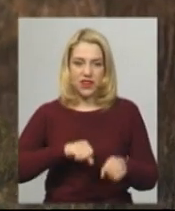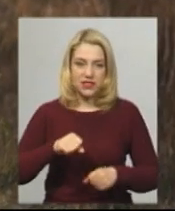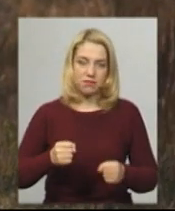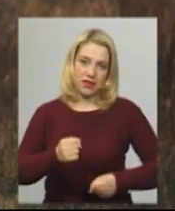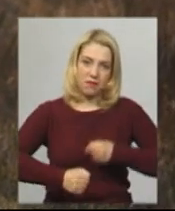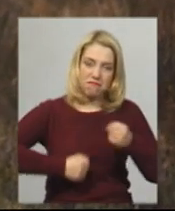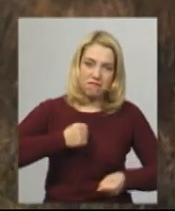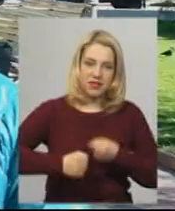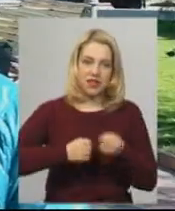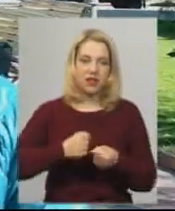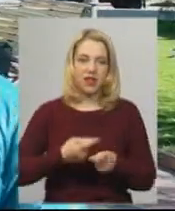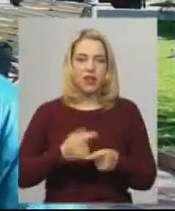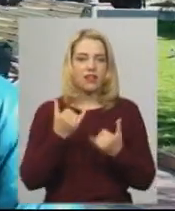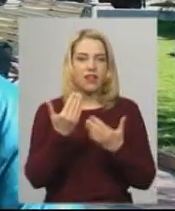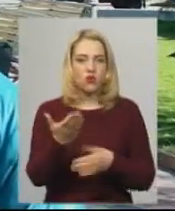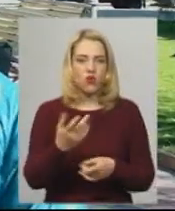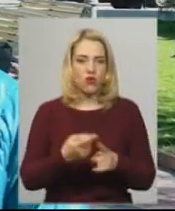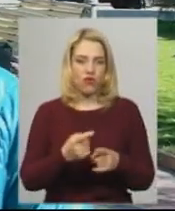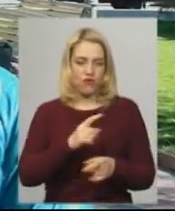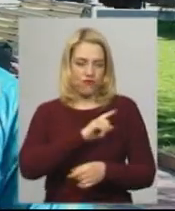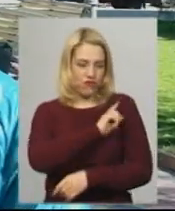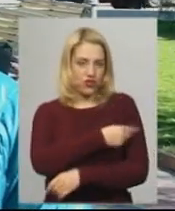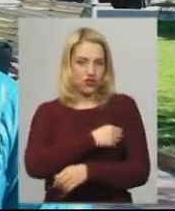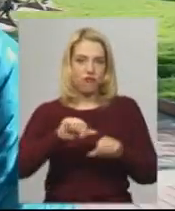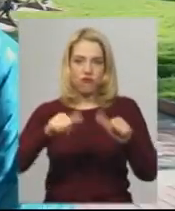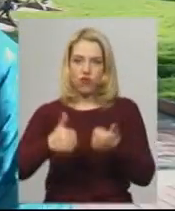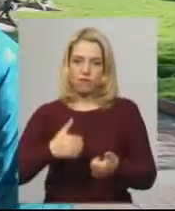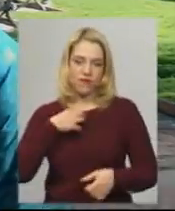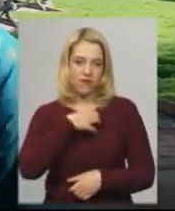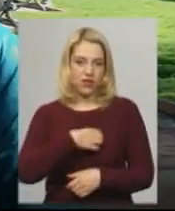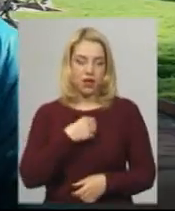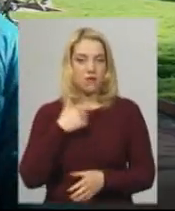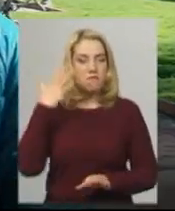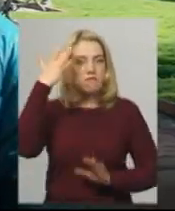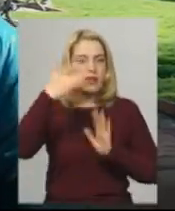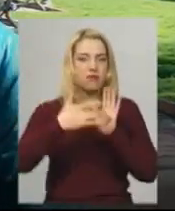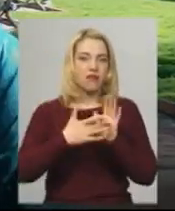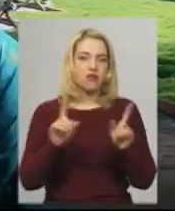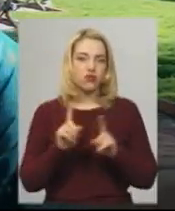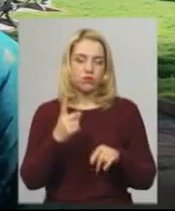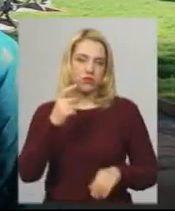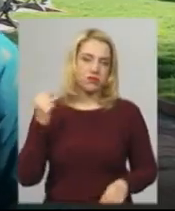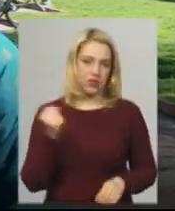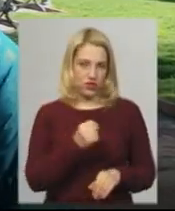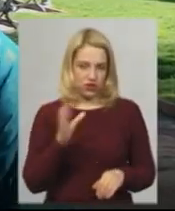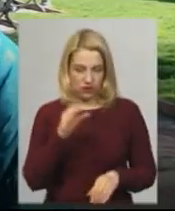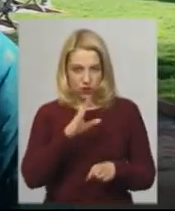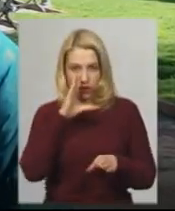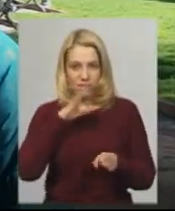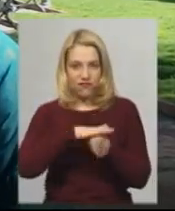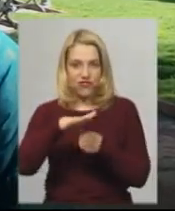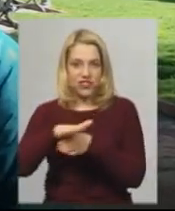хороша фізична форма. У мене була мета зійти за тиждень. Перші три дні сходження було досить легко, тому що